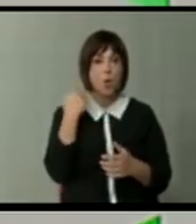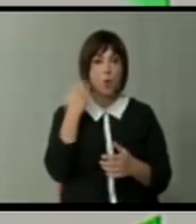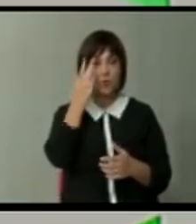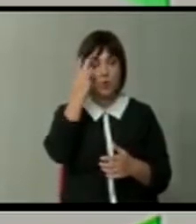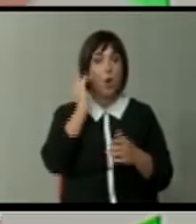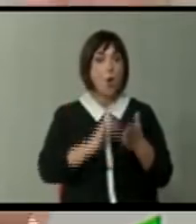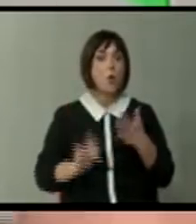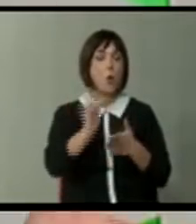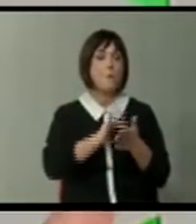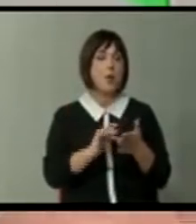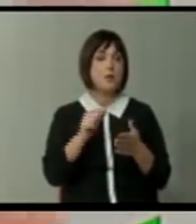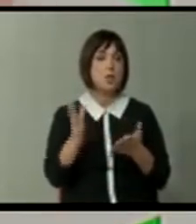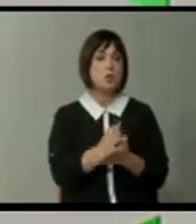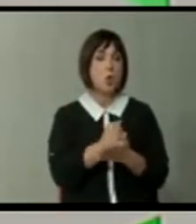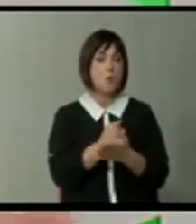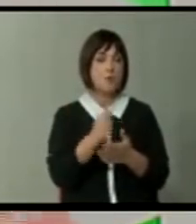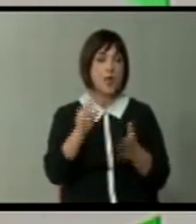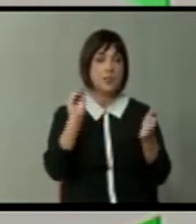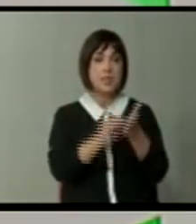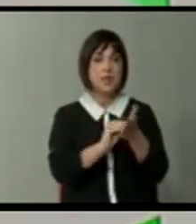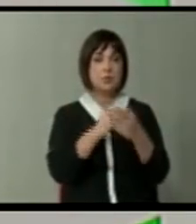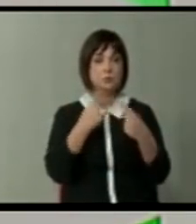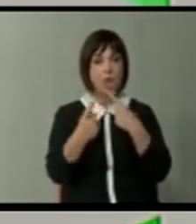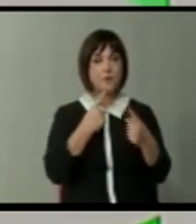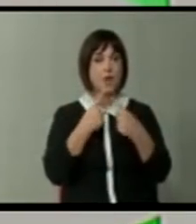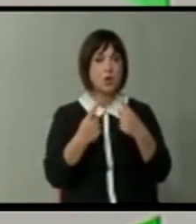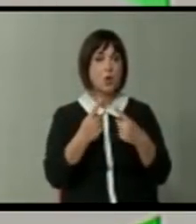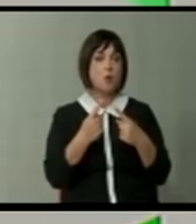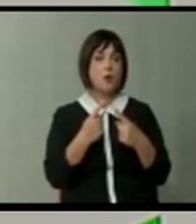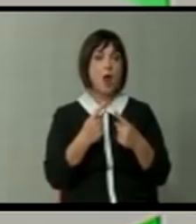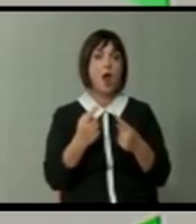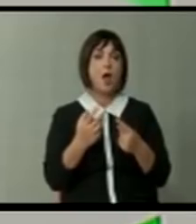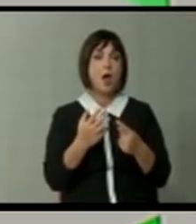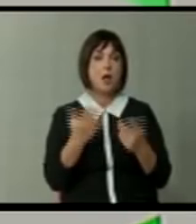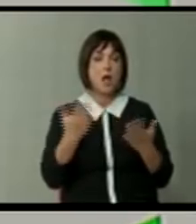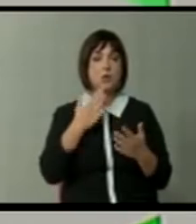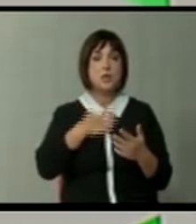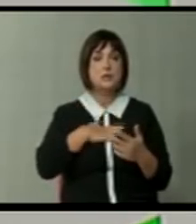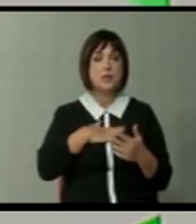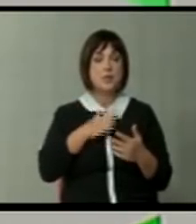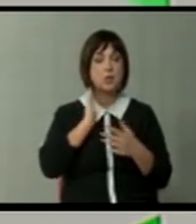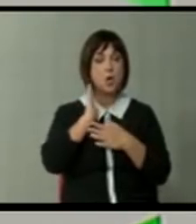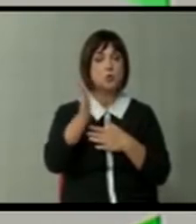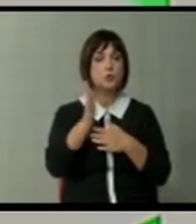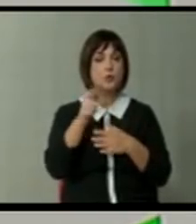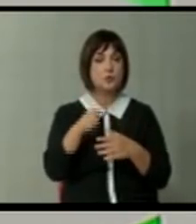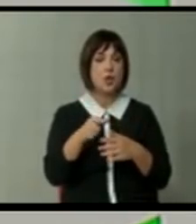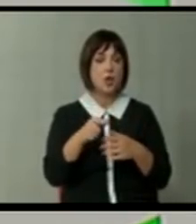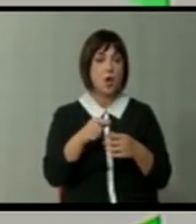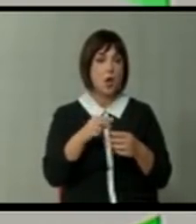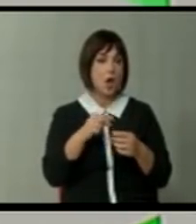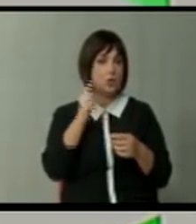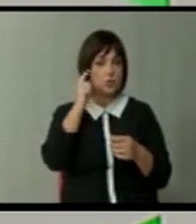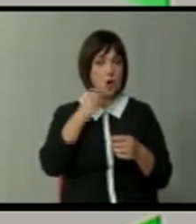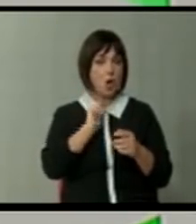комплетно кон добивањето датун за преговори, како да сакаме да отидеме со коцкарската